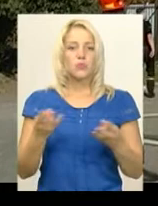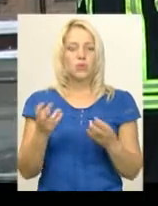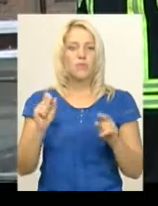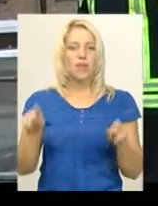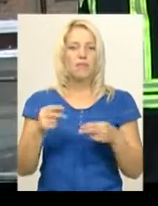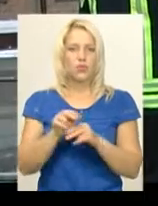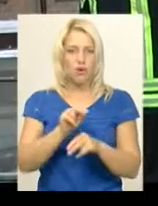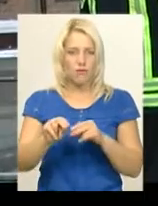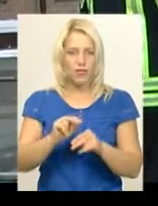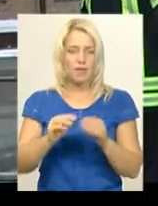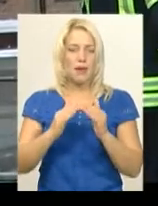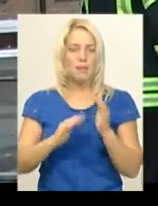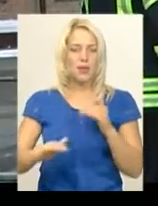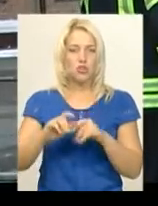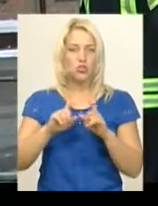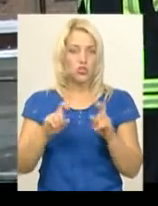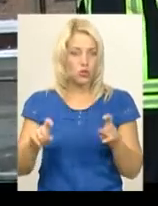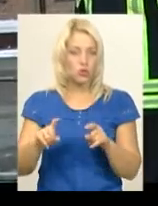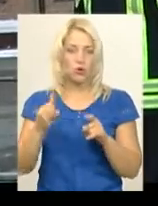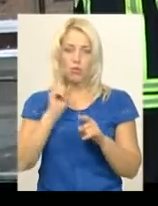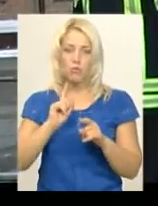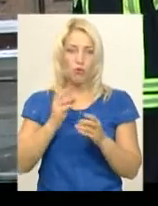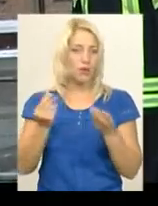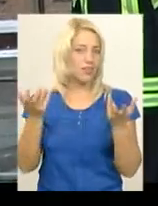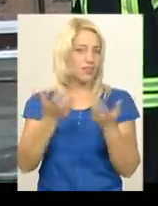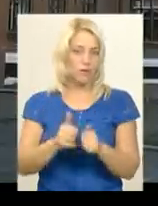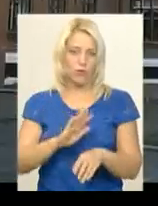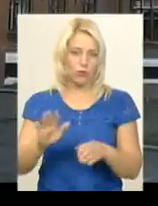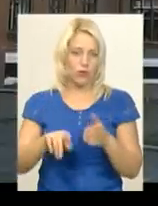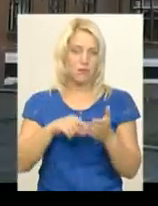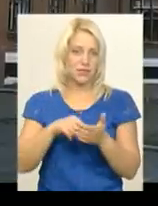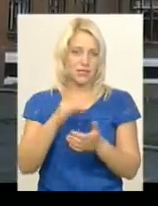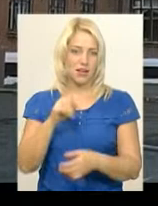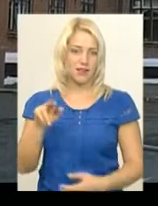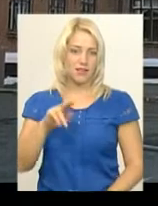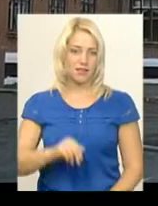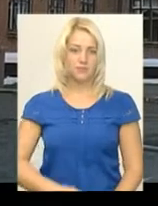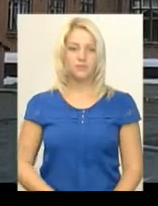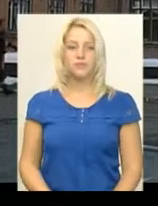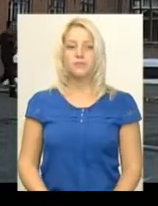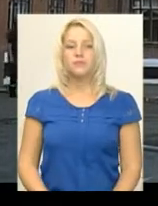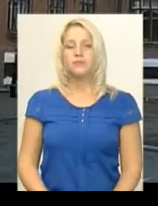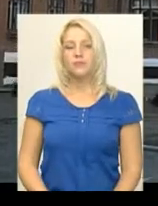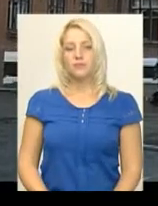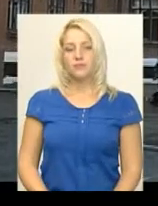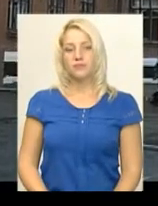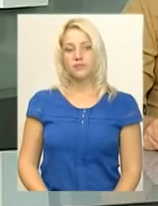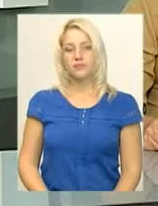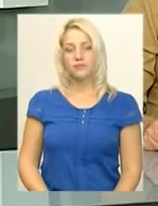відновлення приміщення школи у міській раді поки що не порахували. Ірина Аріон, Дем'ян Цегольник, новини Поділля Центр.